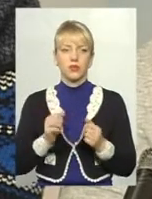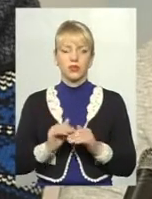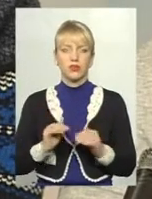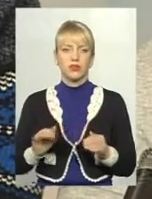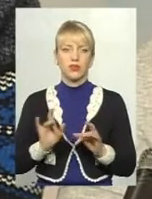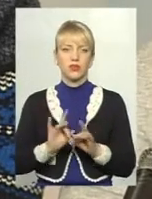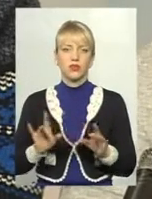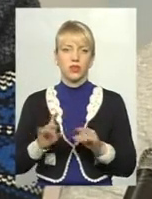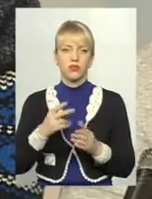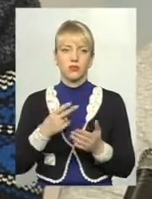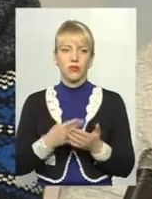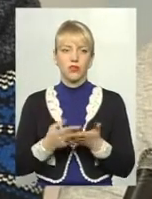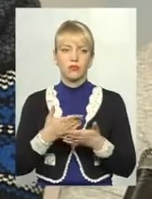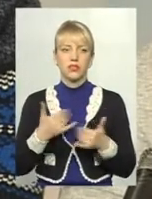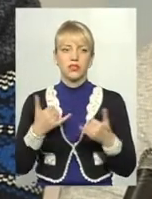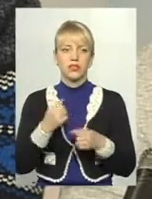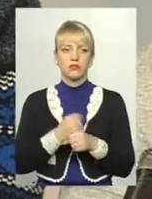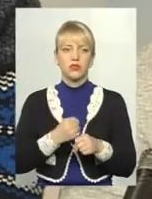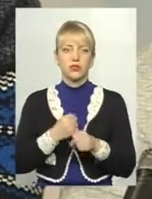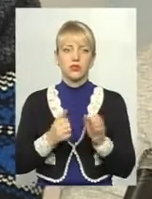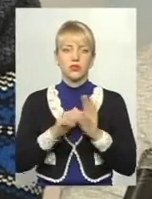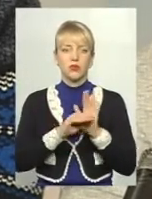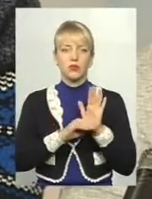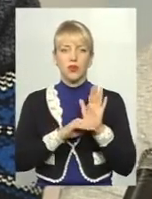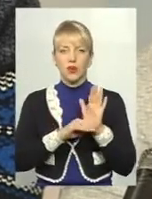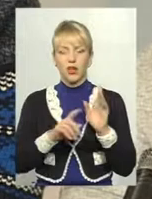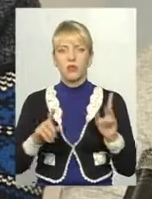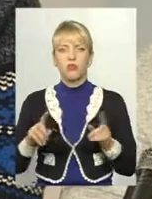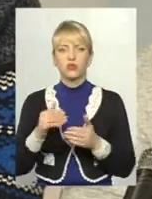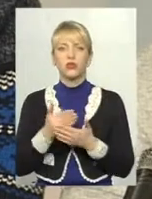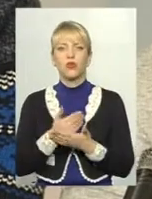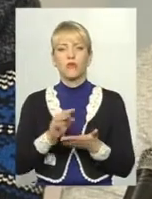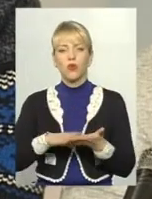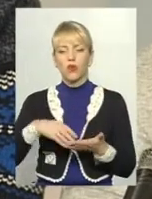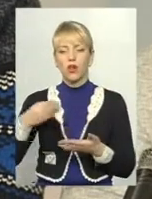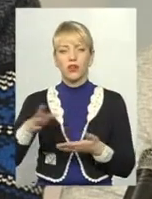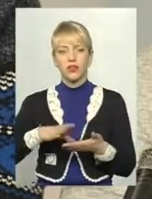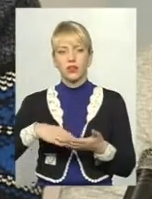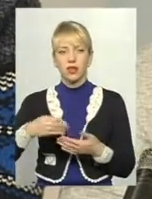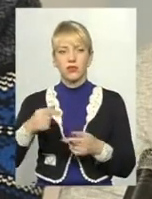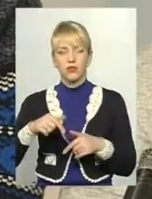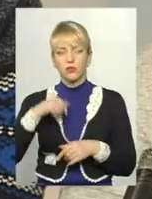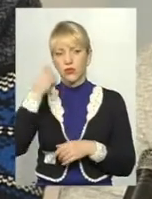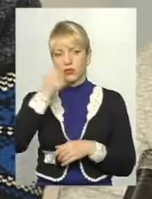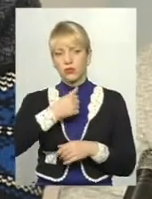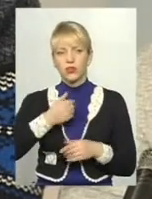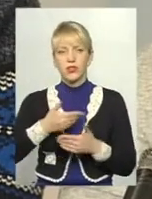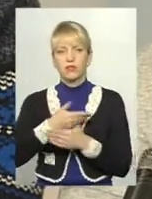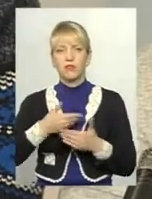розкажемо і покажемо. Зараз ми працюємо над програмою, і з нового календарного вже в цьому році ми